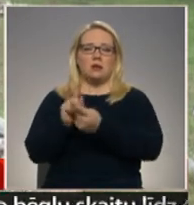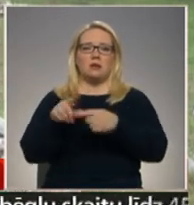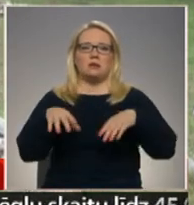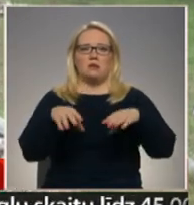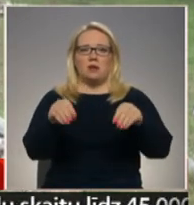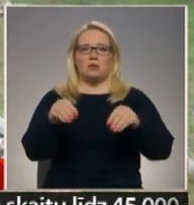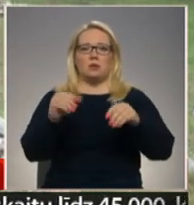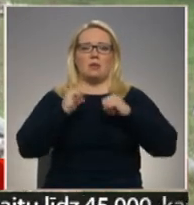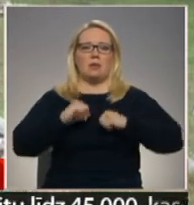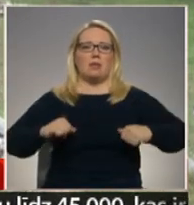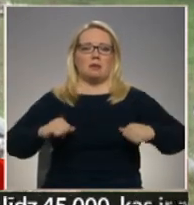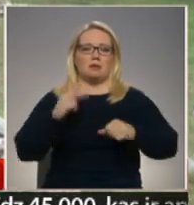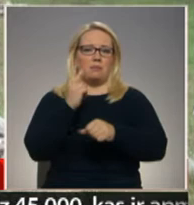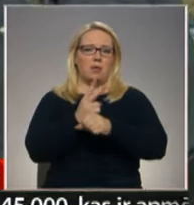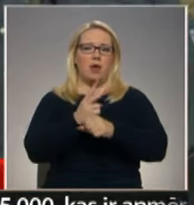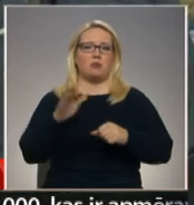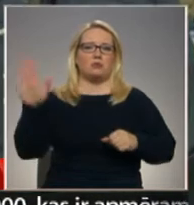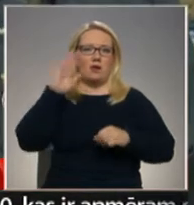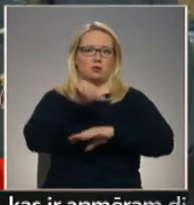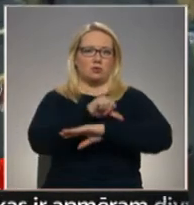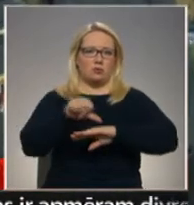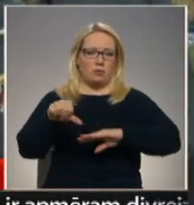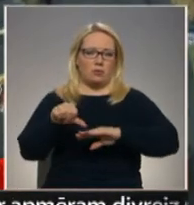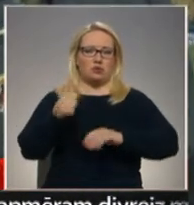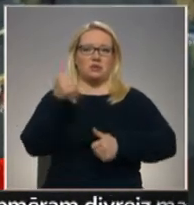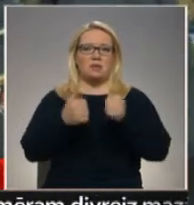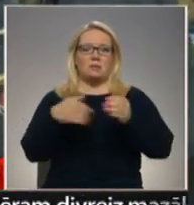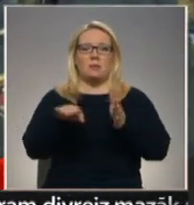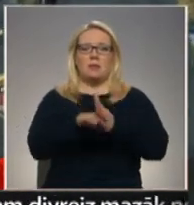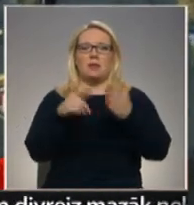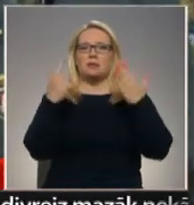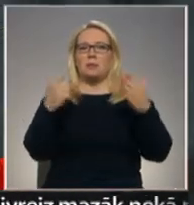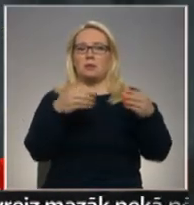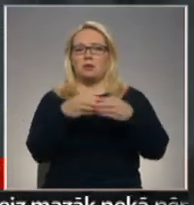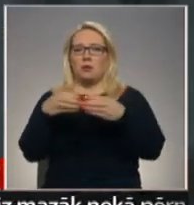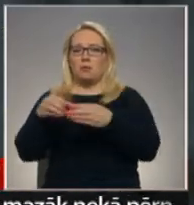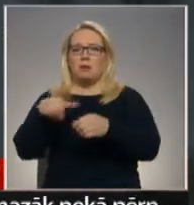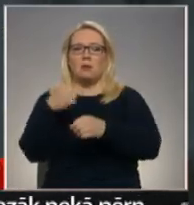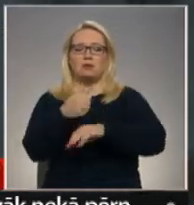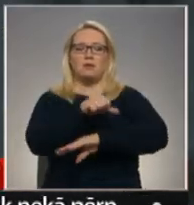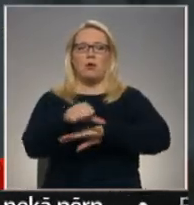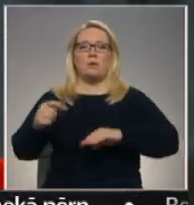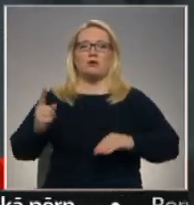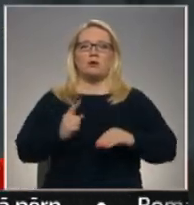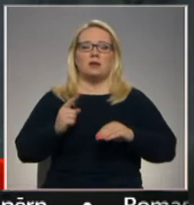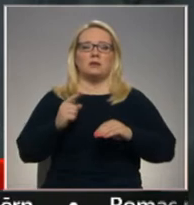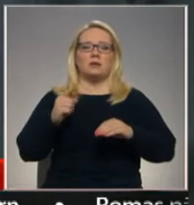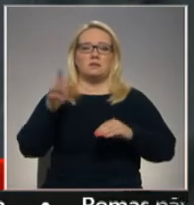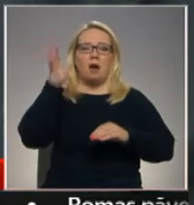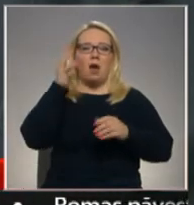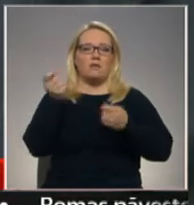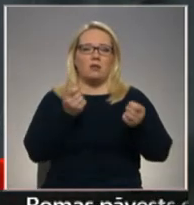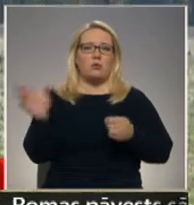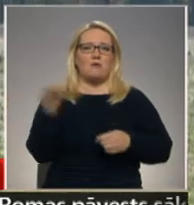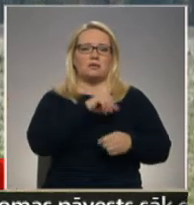dienesti pienākumus uz valsts robežas. Sacensībās piedalās septiņas komandas pārstāvot robežsārdzes pārvaldes no visas Latvijas